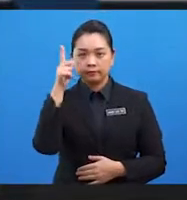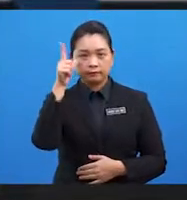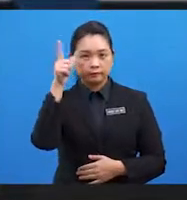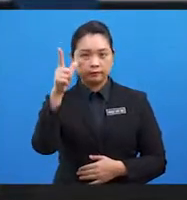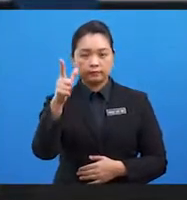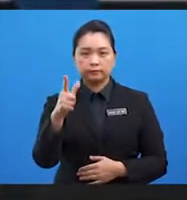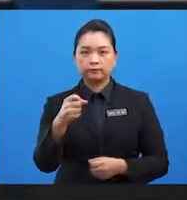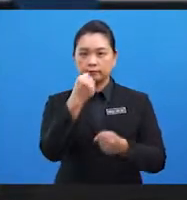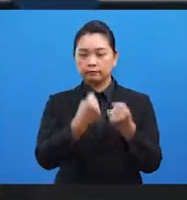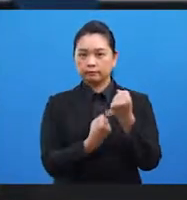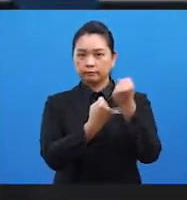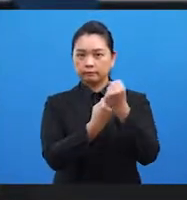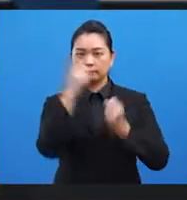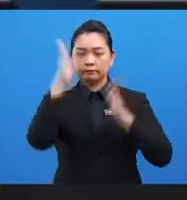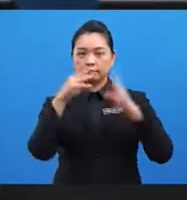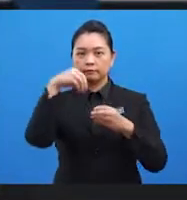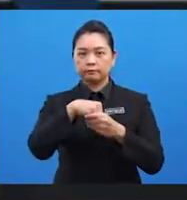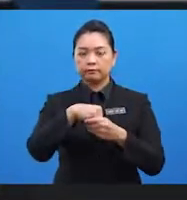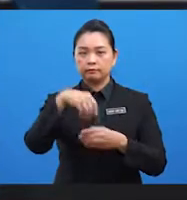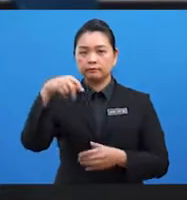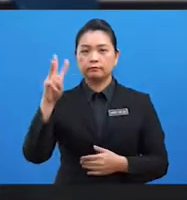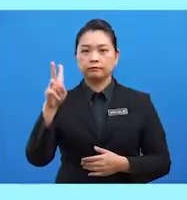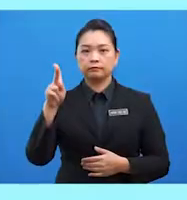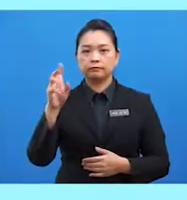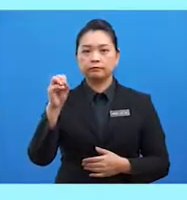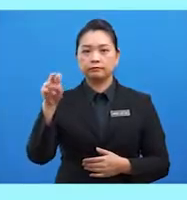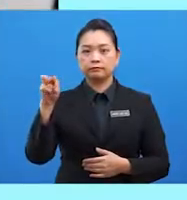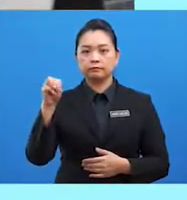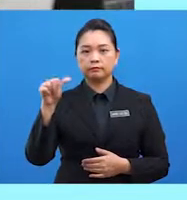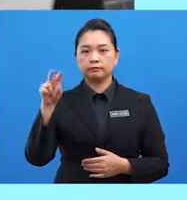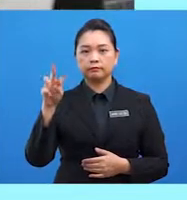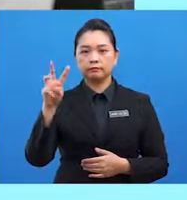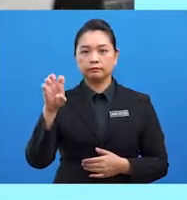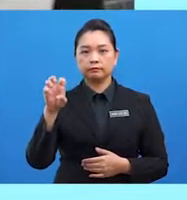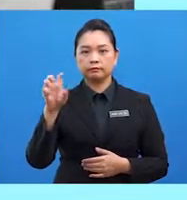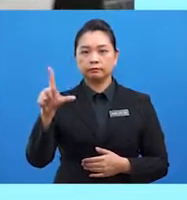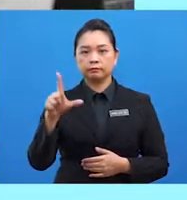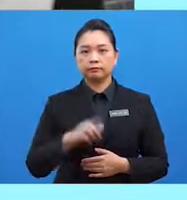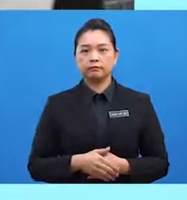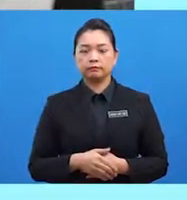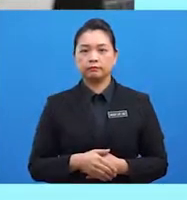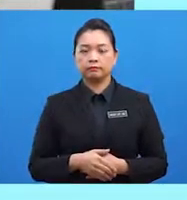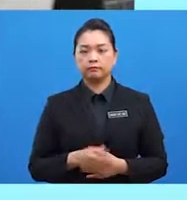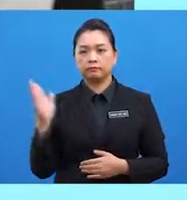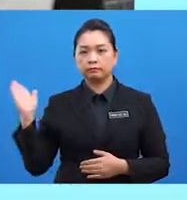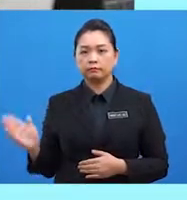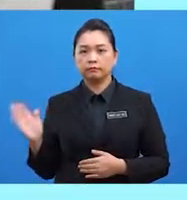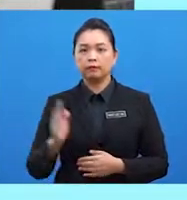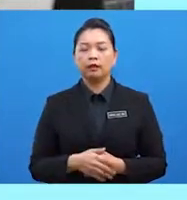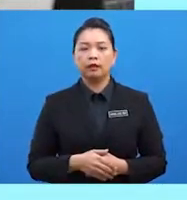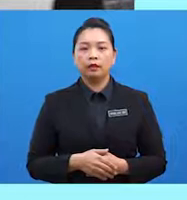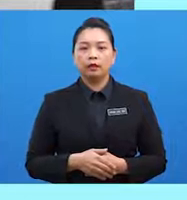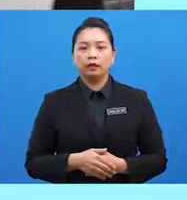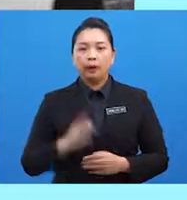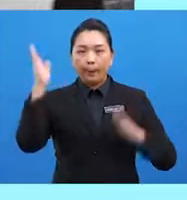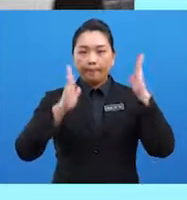dan sumbangan Malaysia dalam pertubuhan Commonwealth. Pada tahun 1982 hingga tahun 1984,